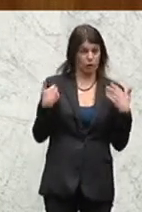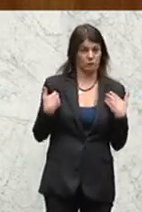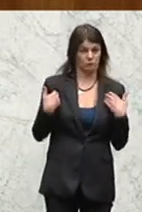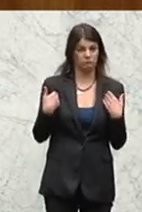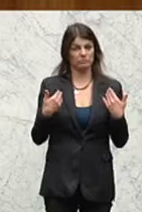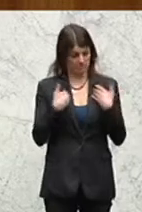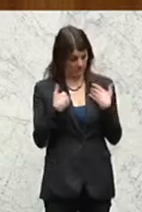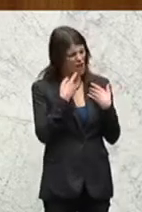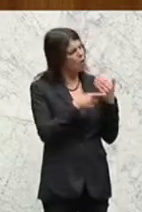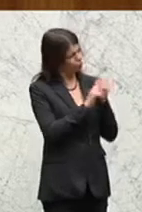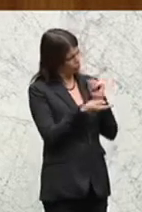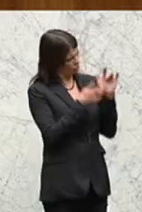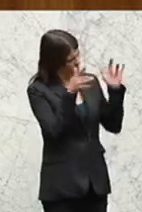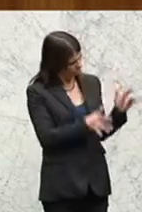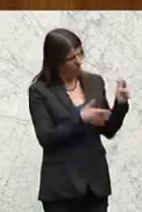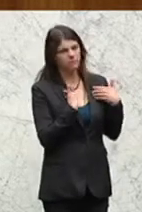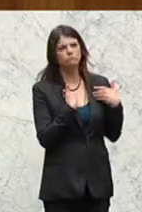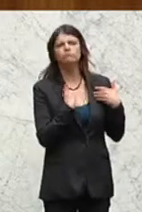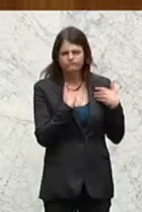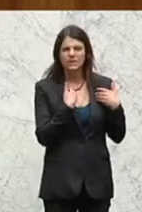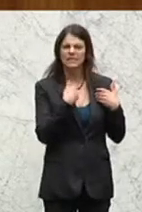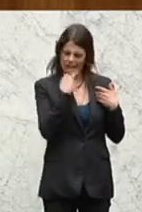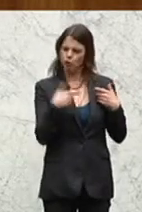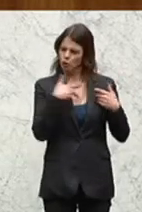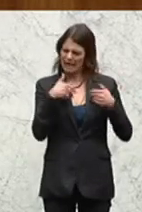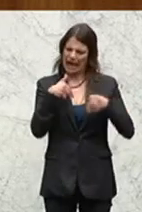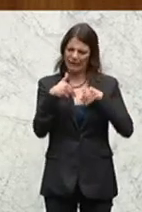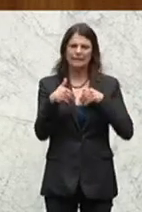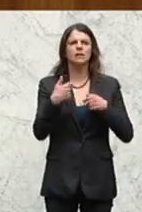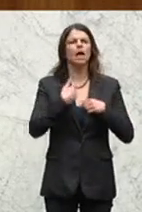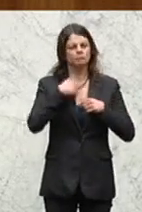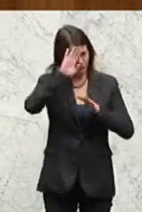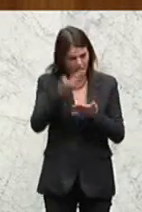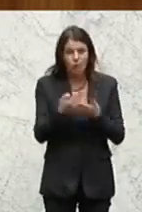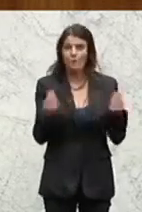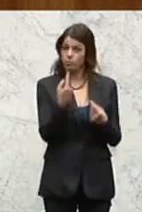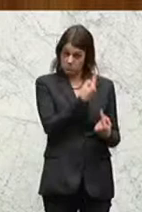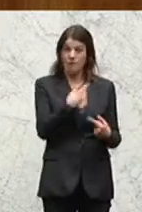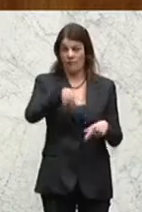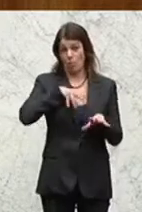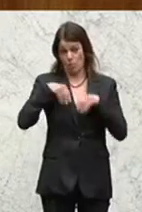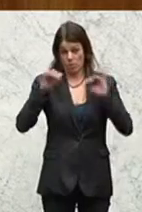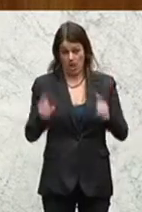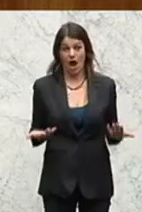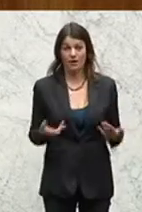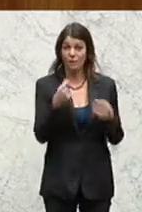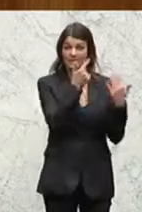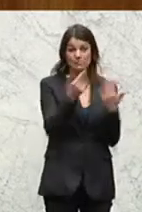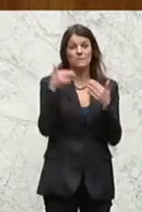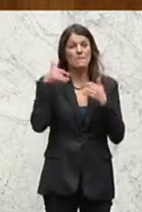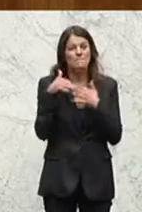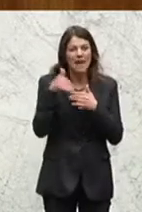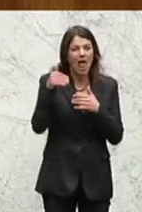wir stehen zu diesem Budget. Wir stehen zu diesem Sozialminister, weil er Verantwortung übernimmt. Weil er von dem insgesamt 77 Milliarden